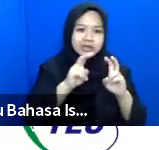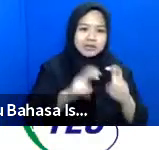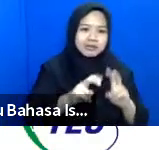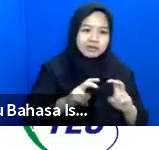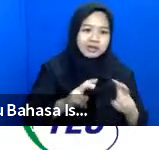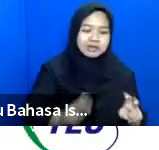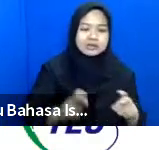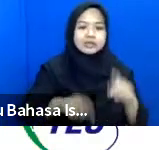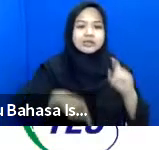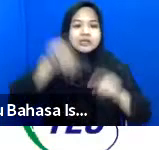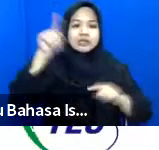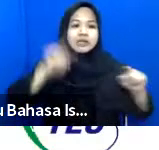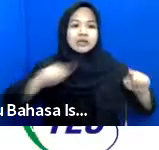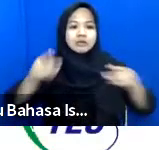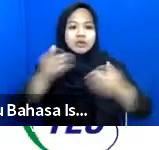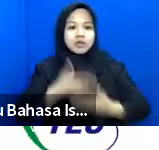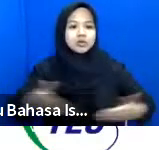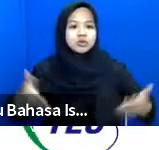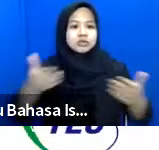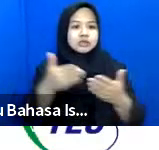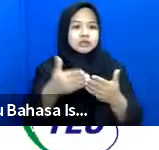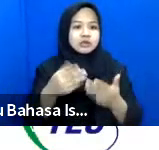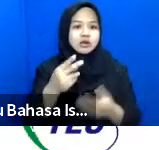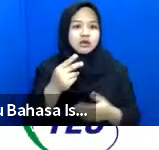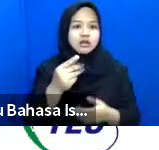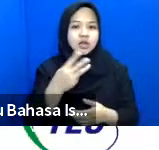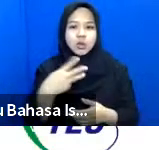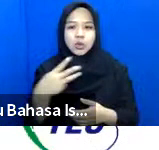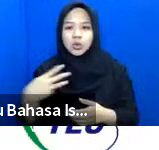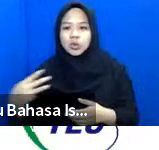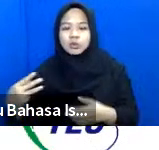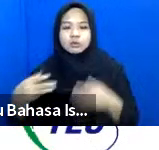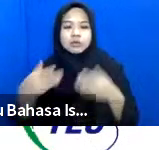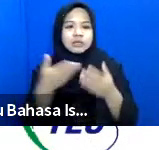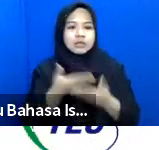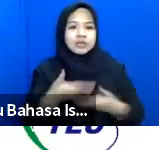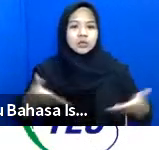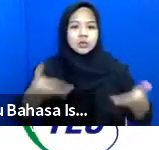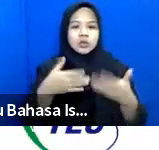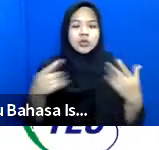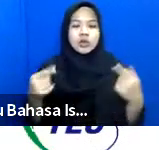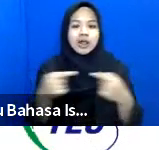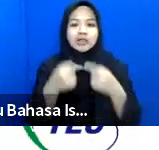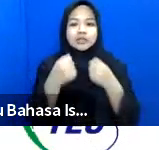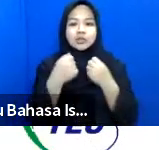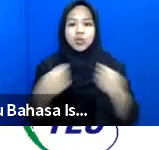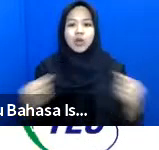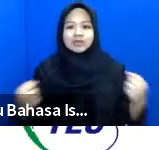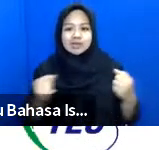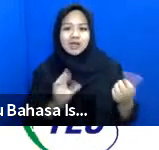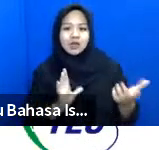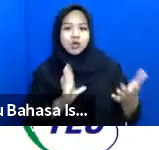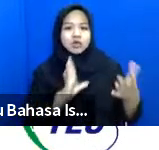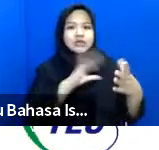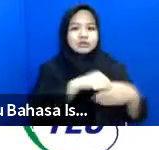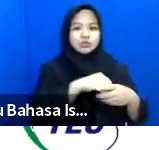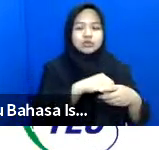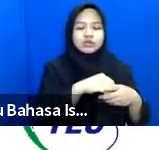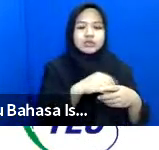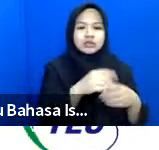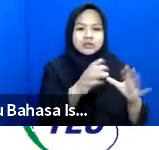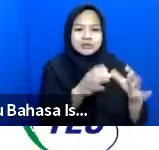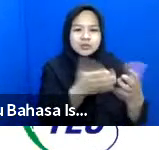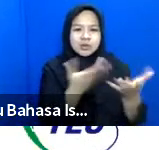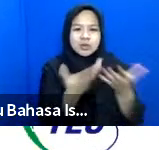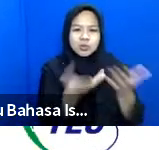dinamika sosial ekonomi lingkungan dan relasi kekuasaan yang berkontribusi pada pengucilan